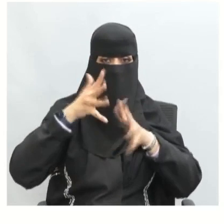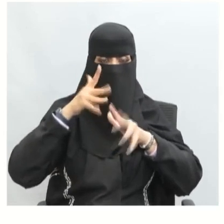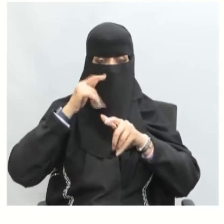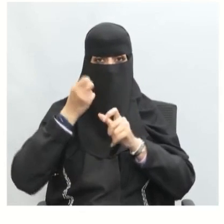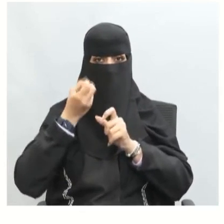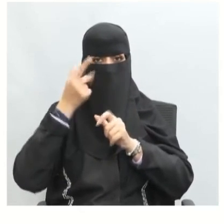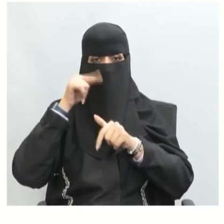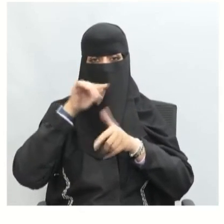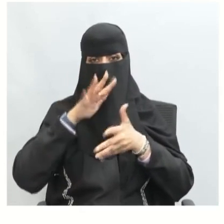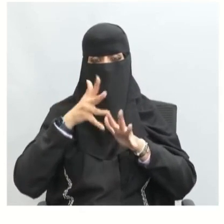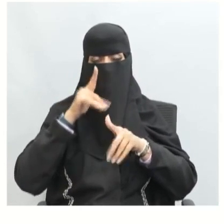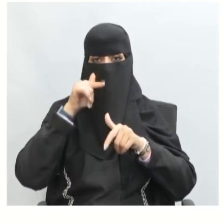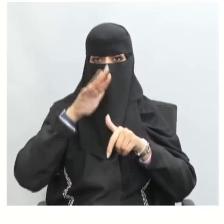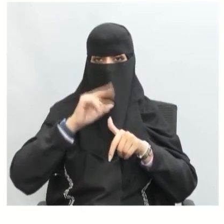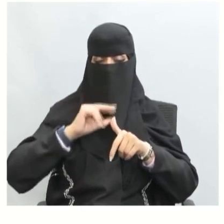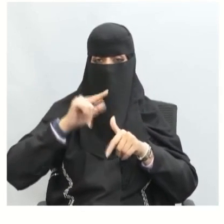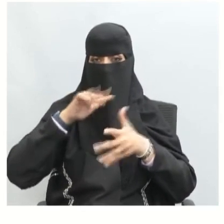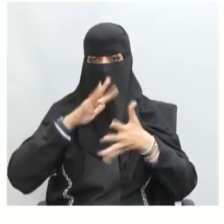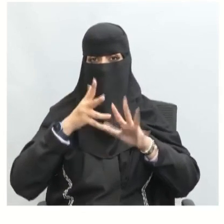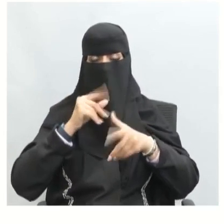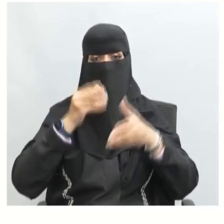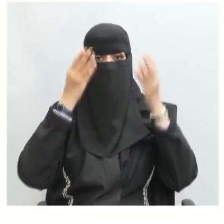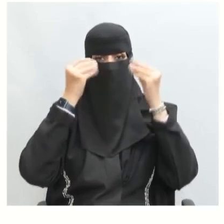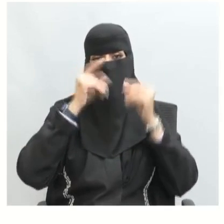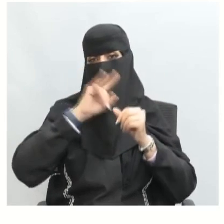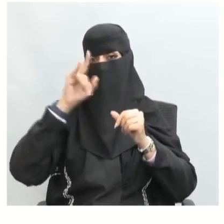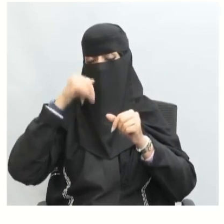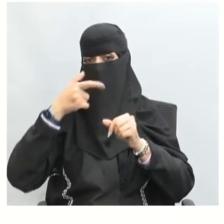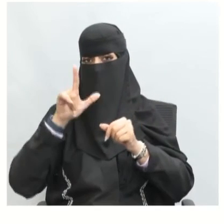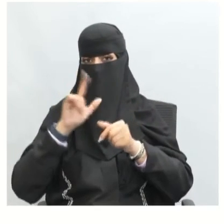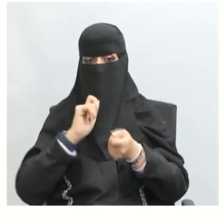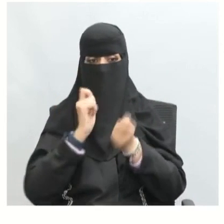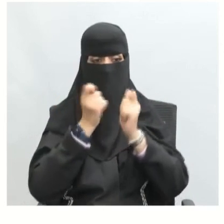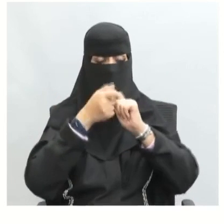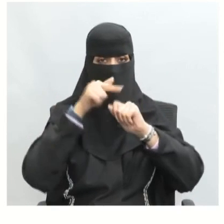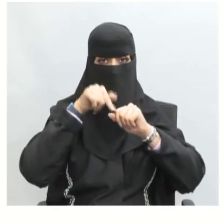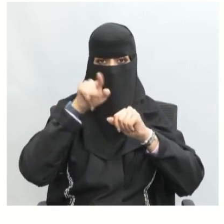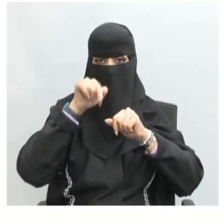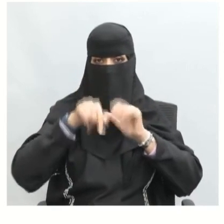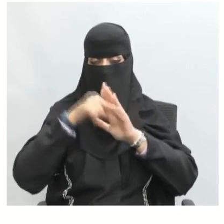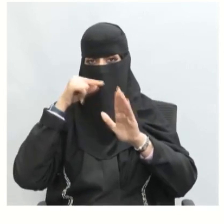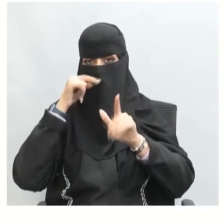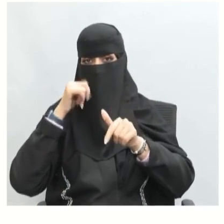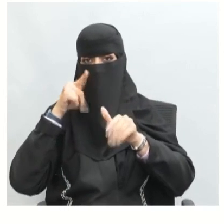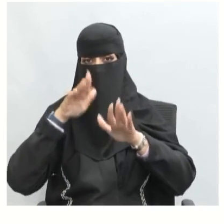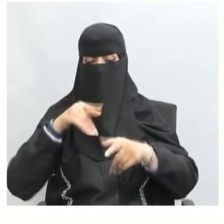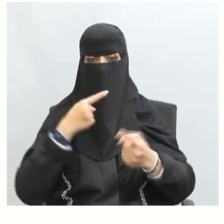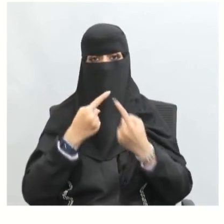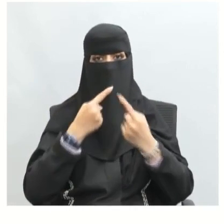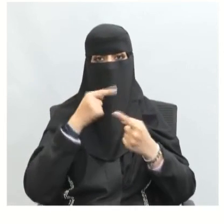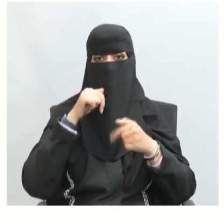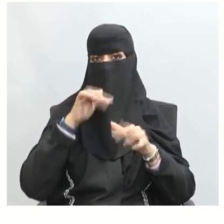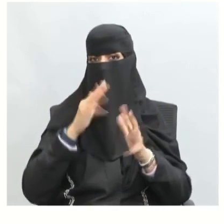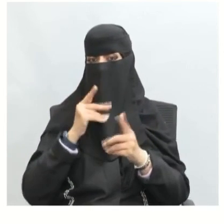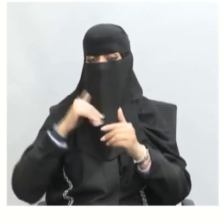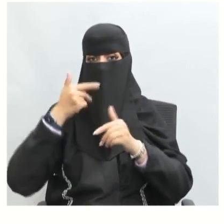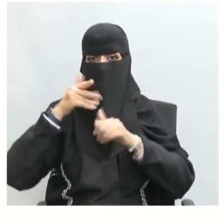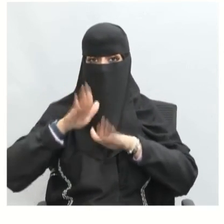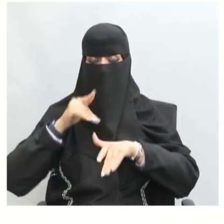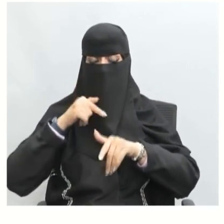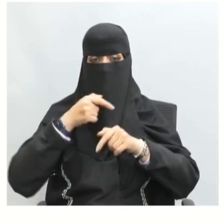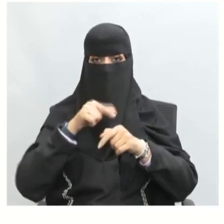الأفكار أو كما ذكرنا بعض المعلومات غير الصحيحة حول هذا الموضوع فبالحوار ماذا سيحدث؟